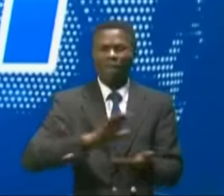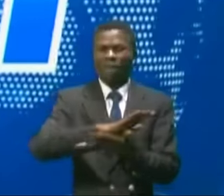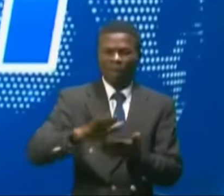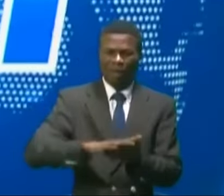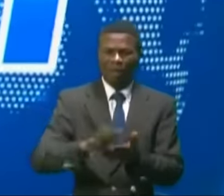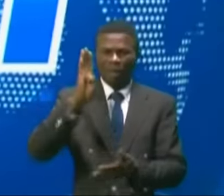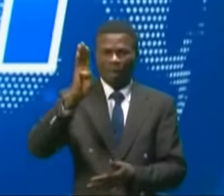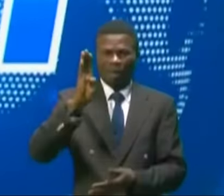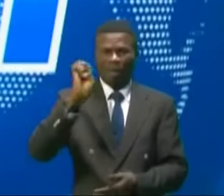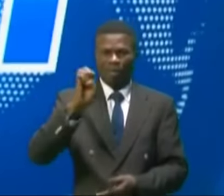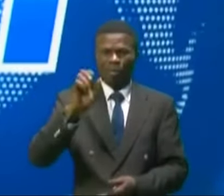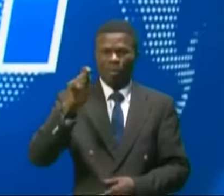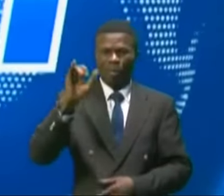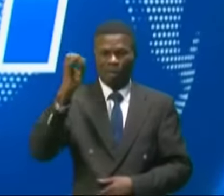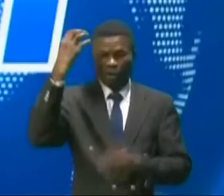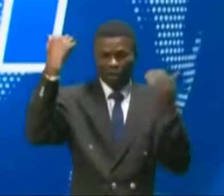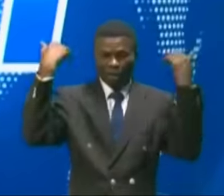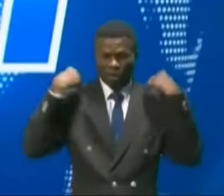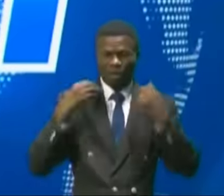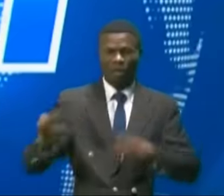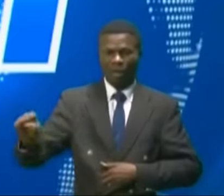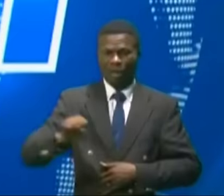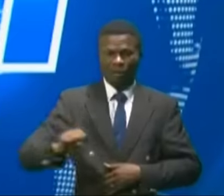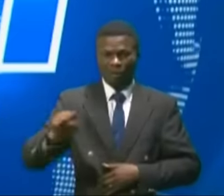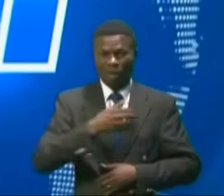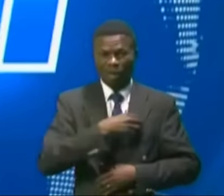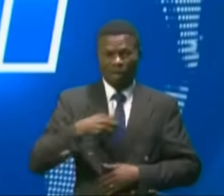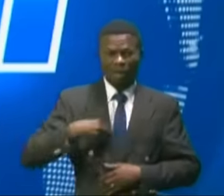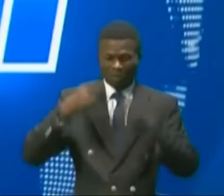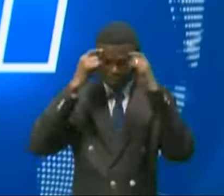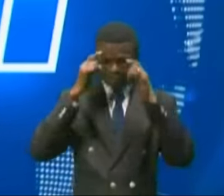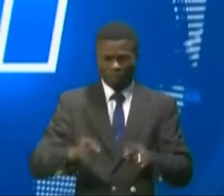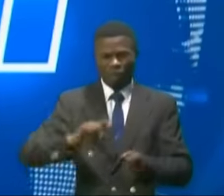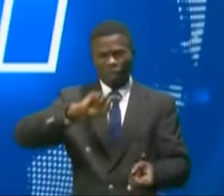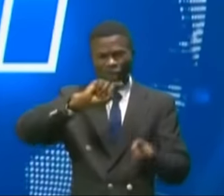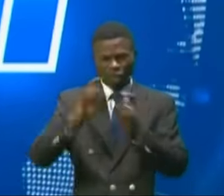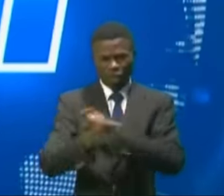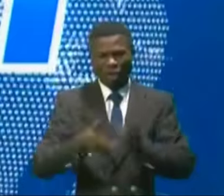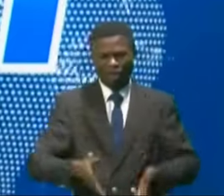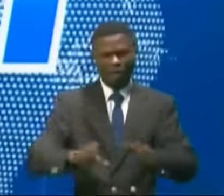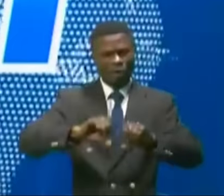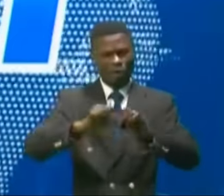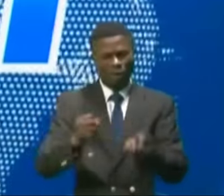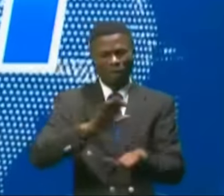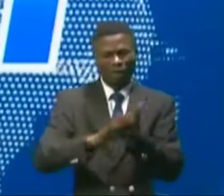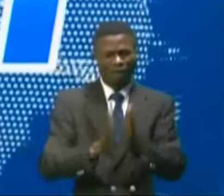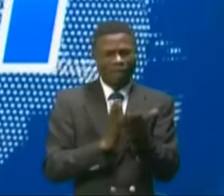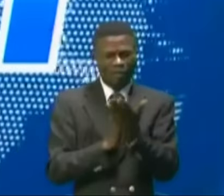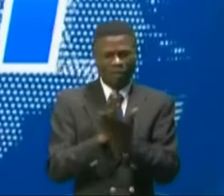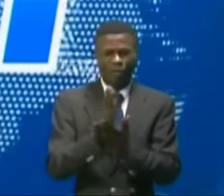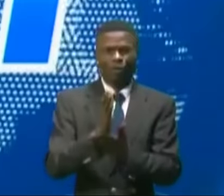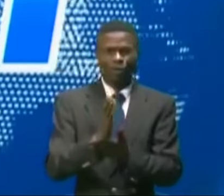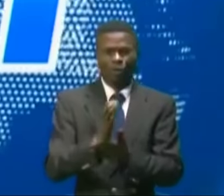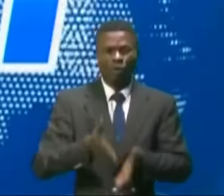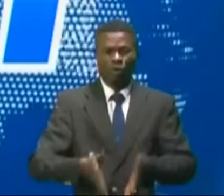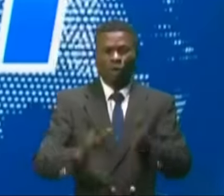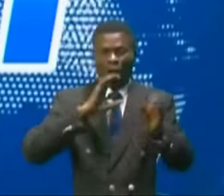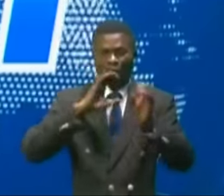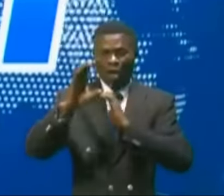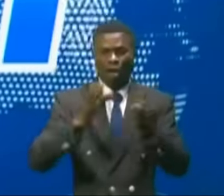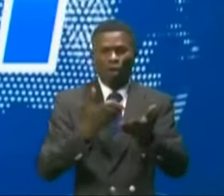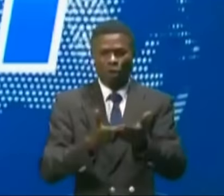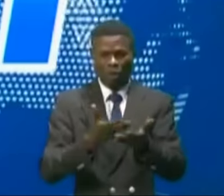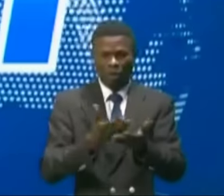Kando, chef de secteur déterminé à redorer le blason ternier de cette entité. Et cette voie de communication